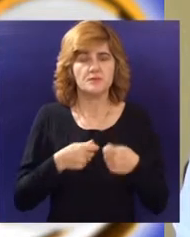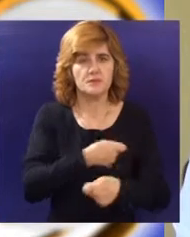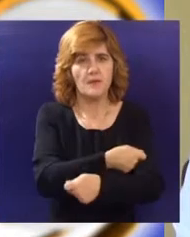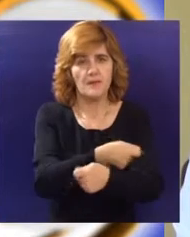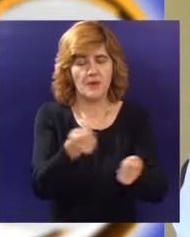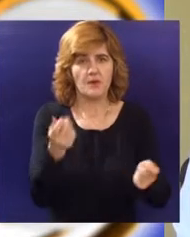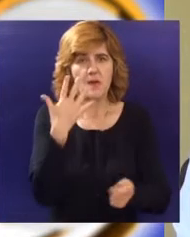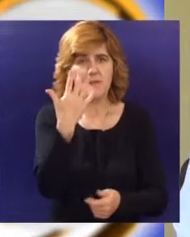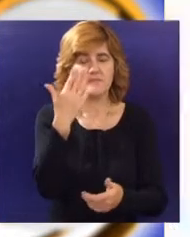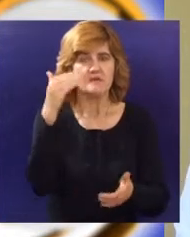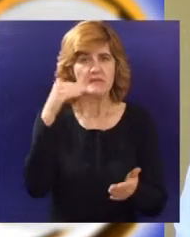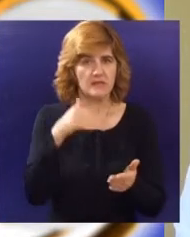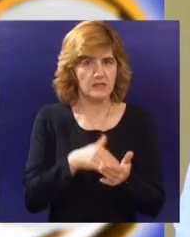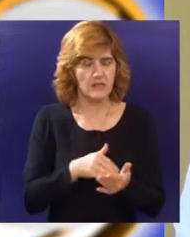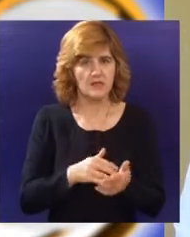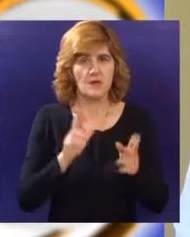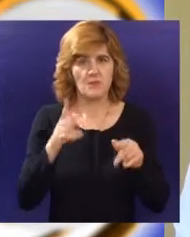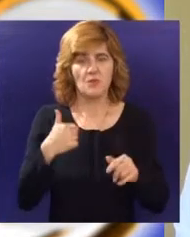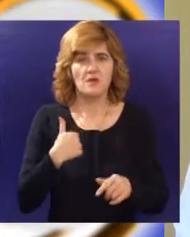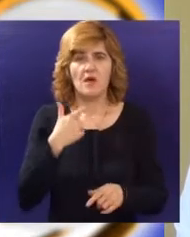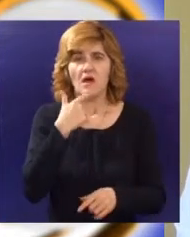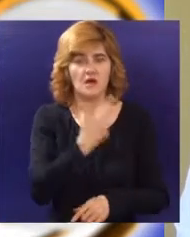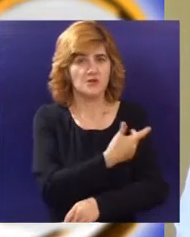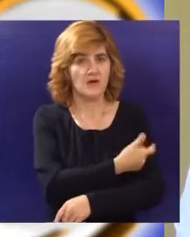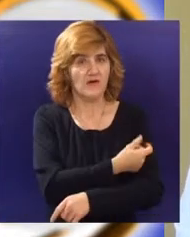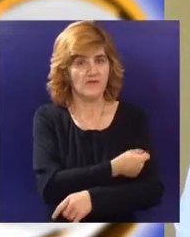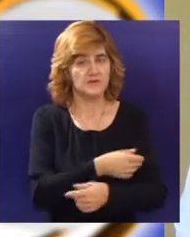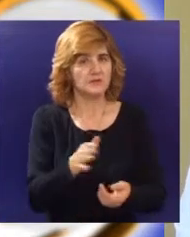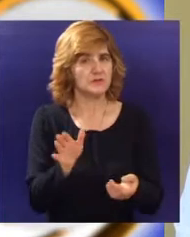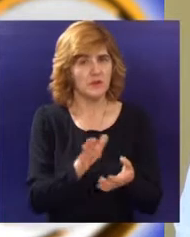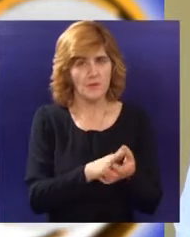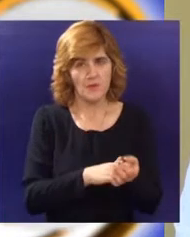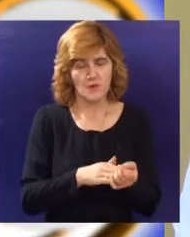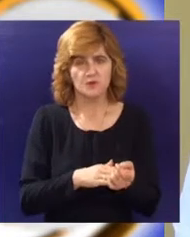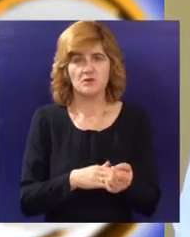predjeljeno 5.000. Reći ću da smo sa vakcinacijom počeli 18.